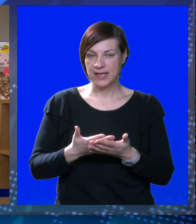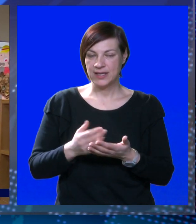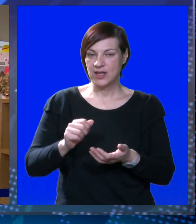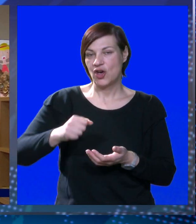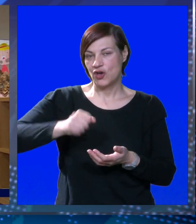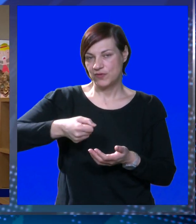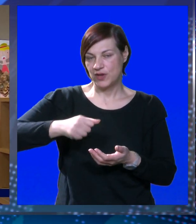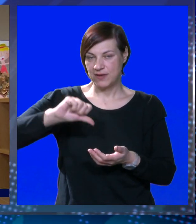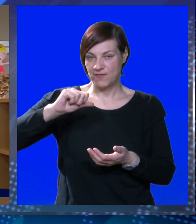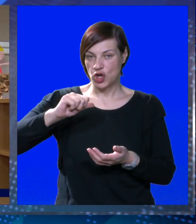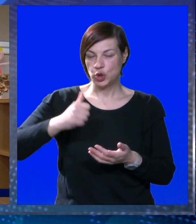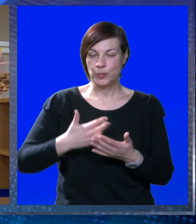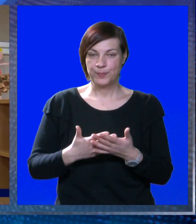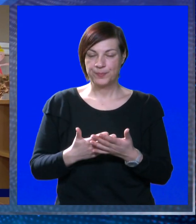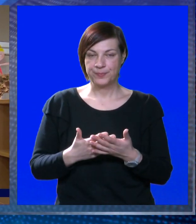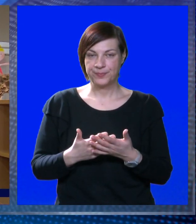otvorim vodu,